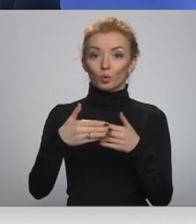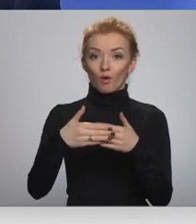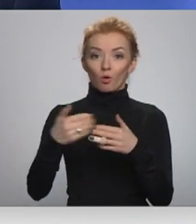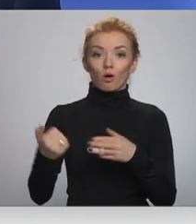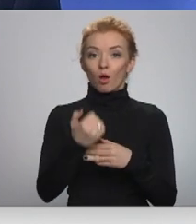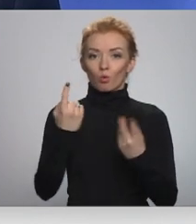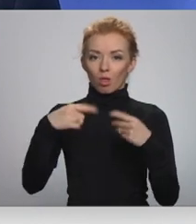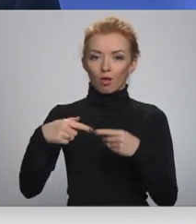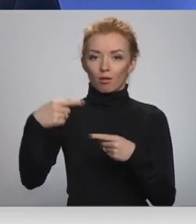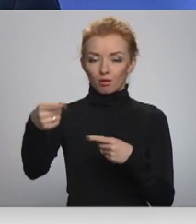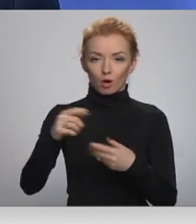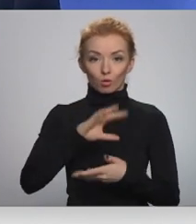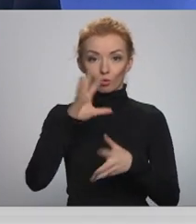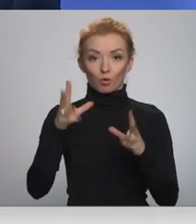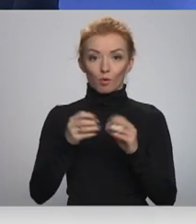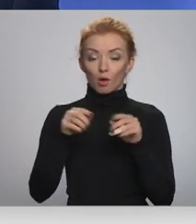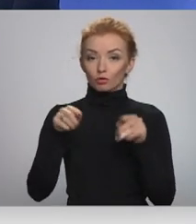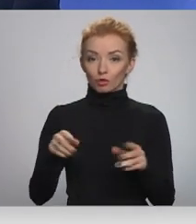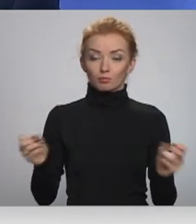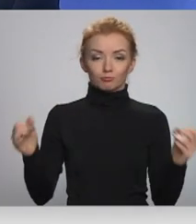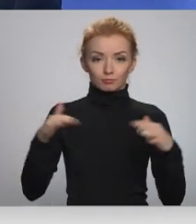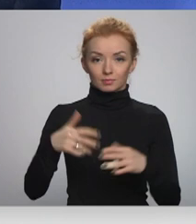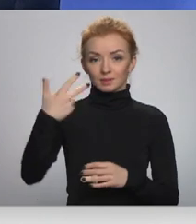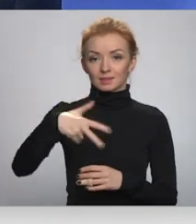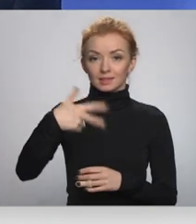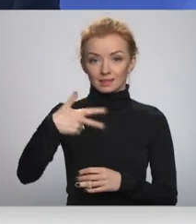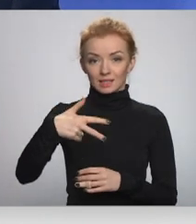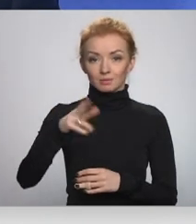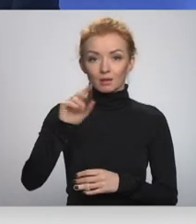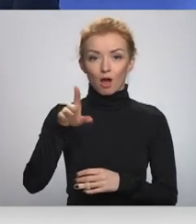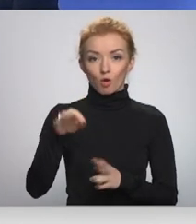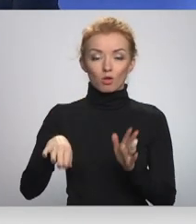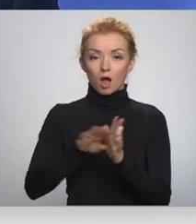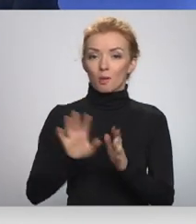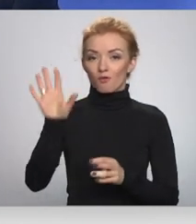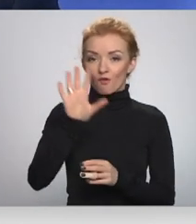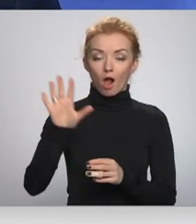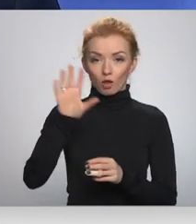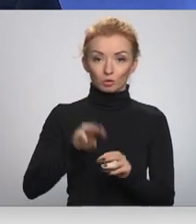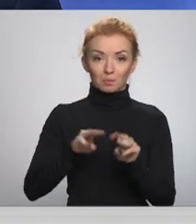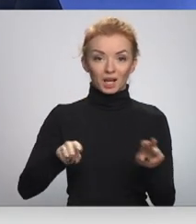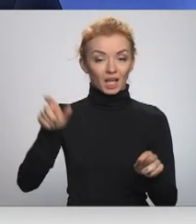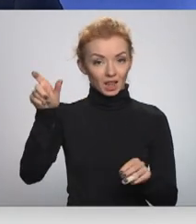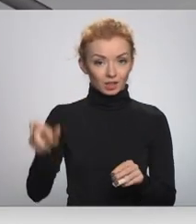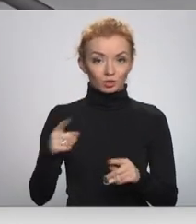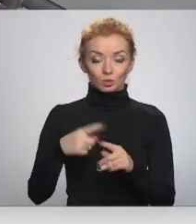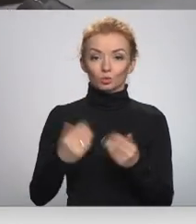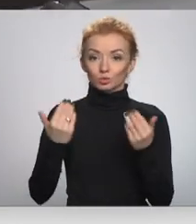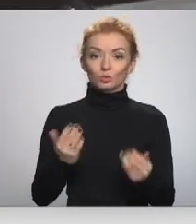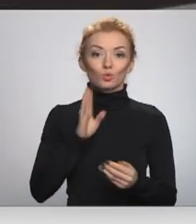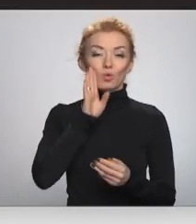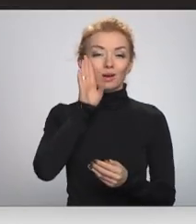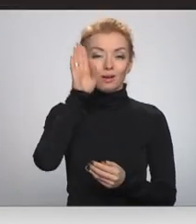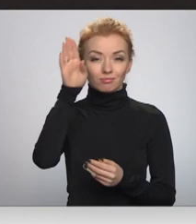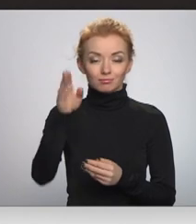gados. Kopumā šeit pulcējušies 30 NATO dalībālstu ārlietu ministri. Šorīt no rīta